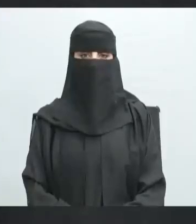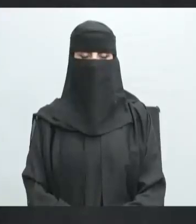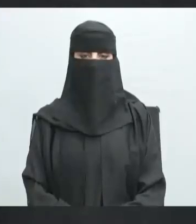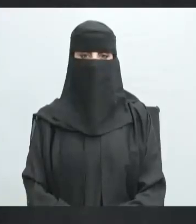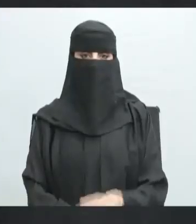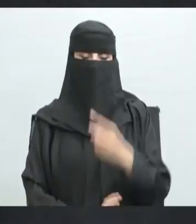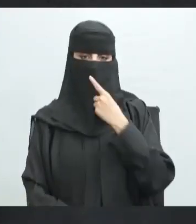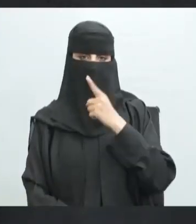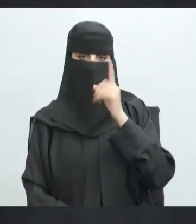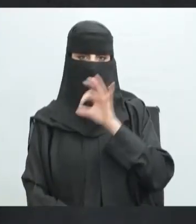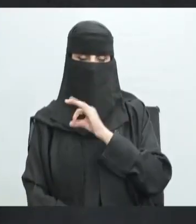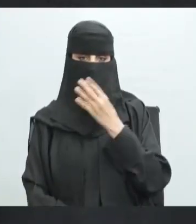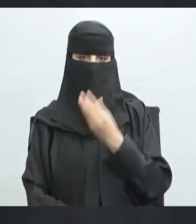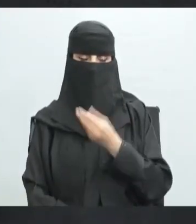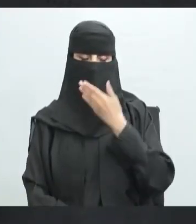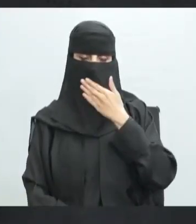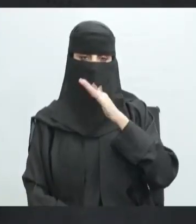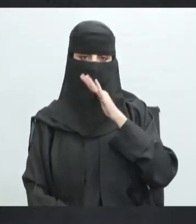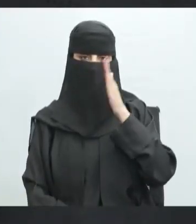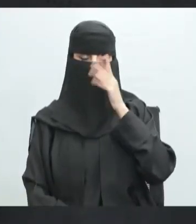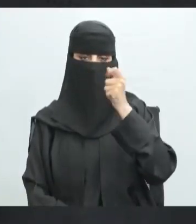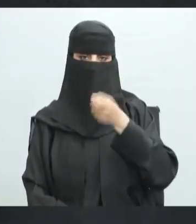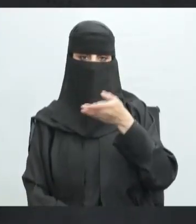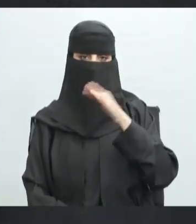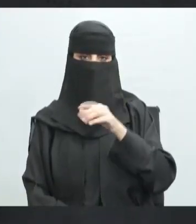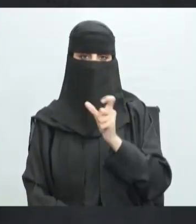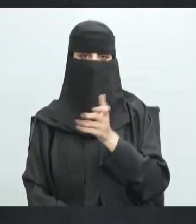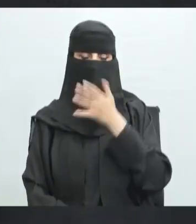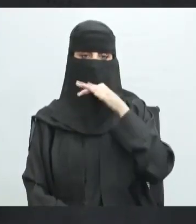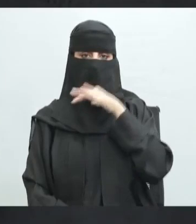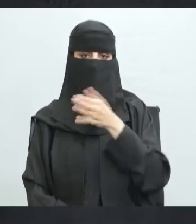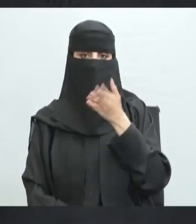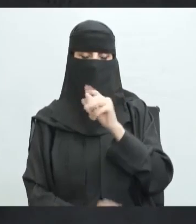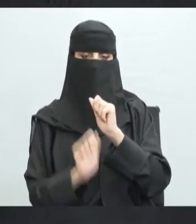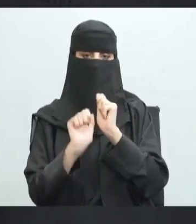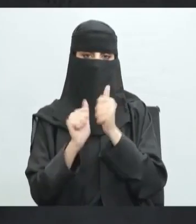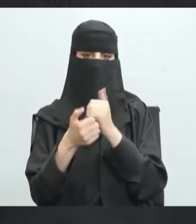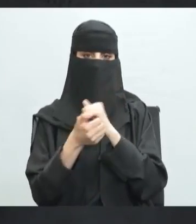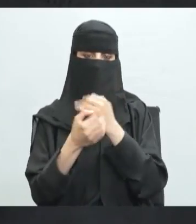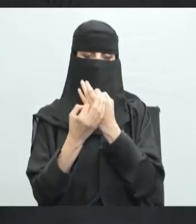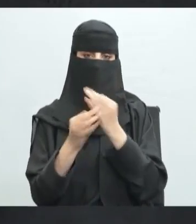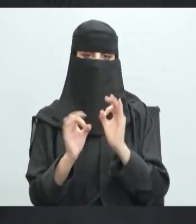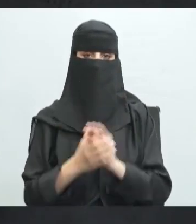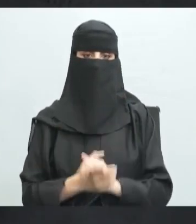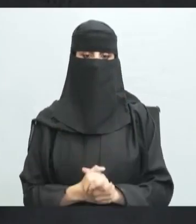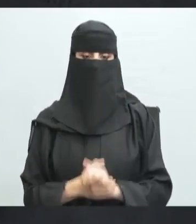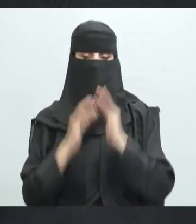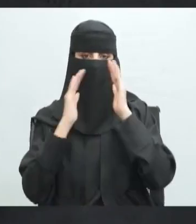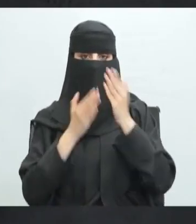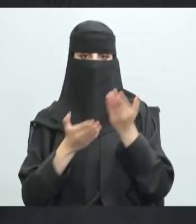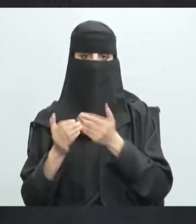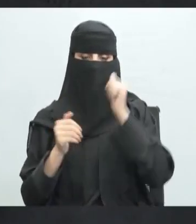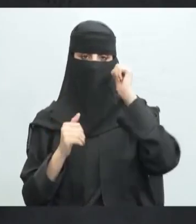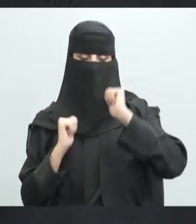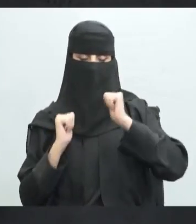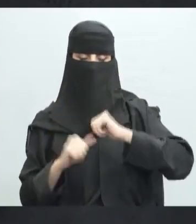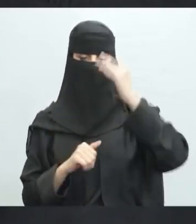بسم الله الرحمن الرحيم الحمد لله رب العالمين والصلاة والسلام على أشرف الأنبياء المرسلين نبينا محمد وعلى آله وصحبه أجمعين مرحبا